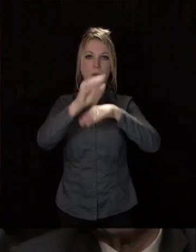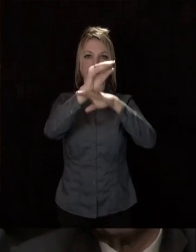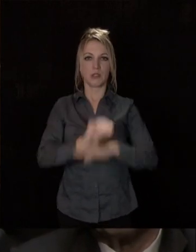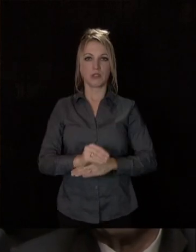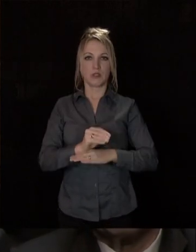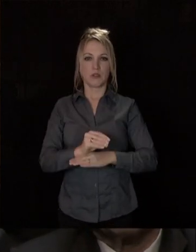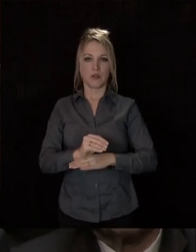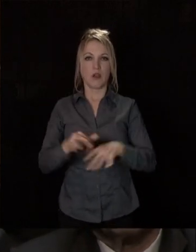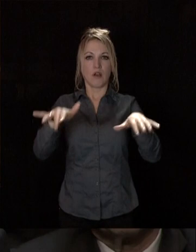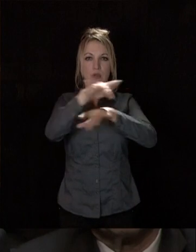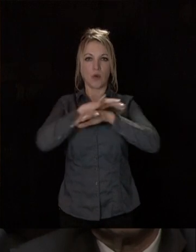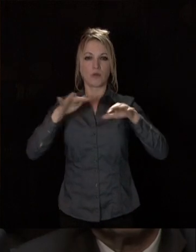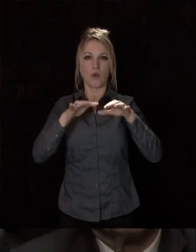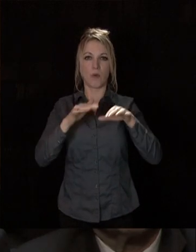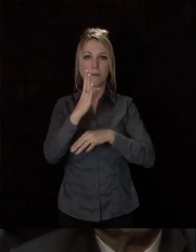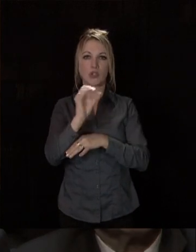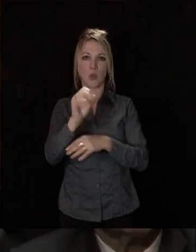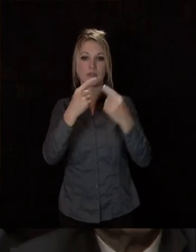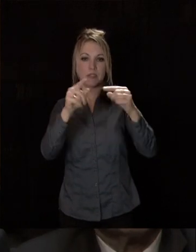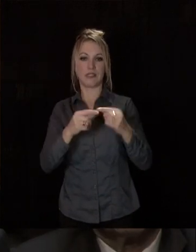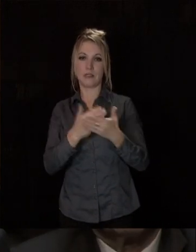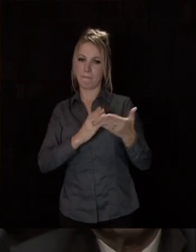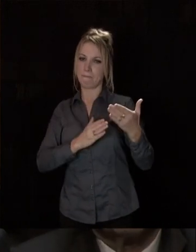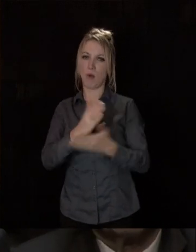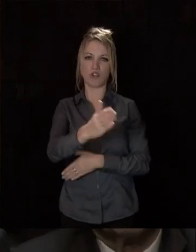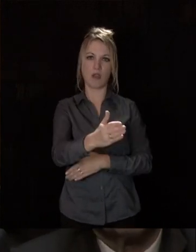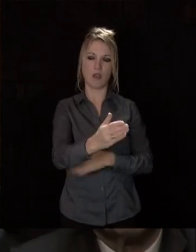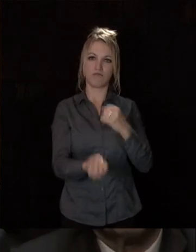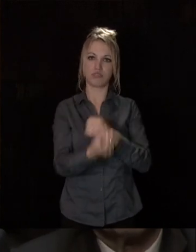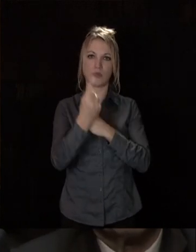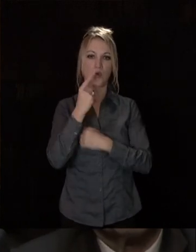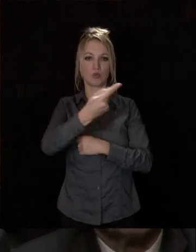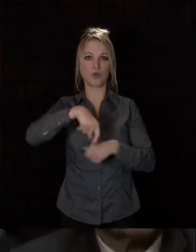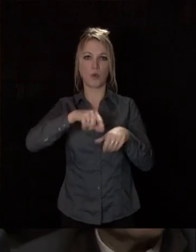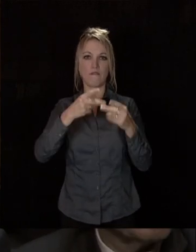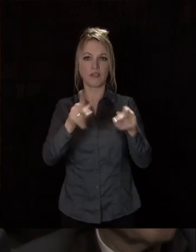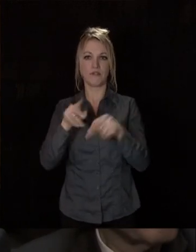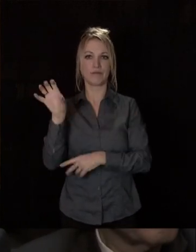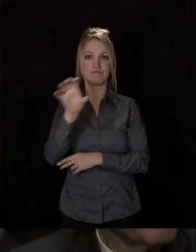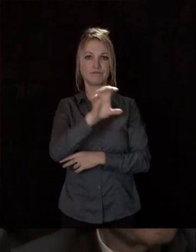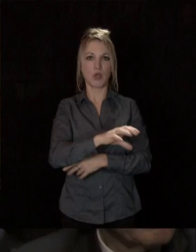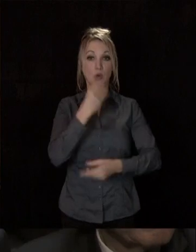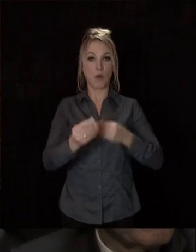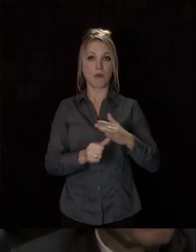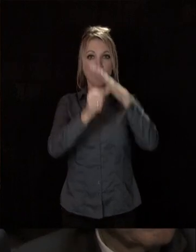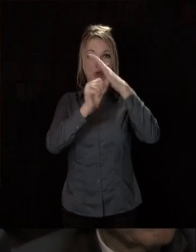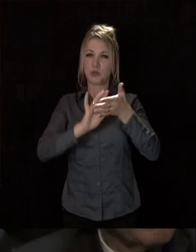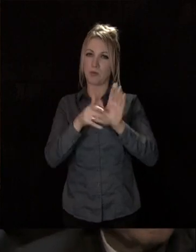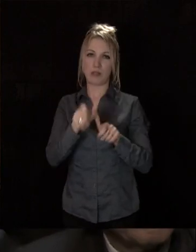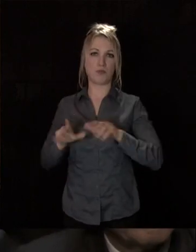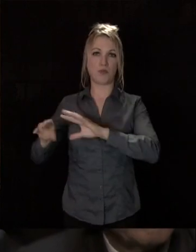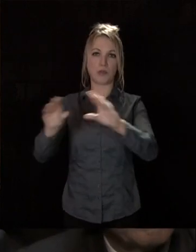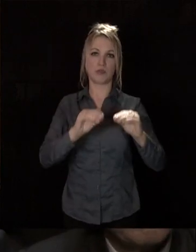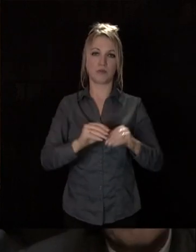naturelles et de la biodiversité, c'est un projet très fédérateur pour nos communes, pour la métropole et pour toute la population.